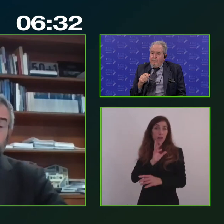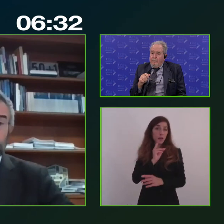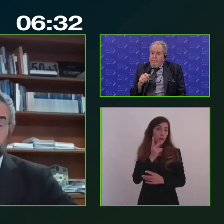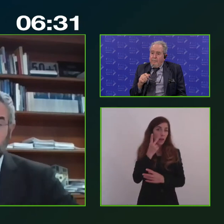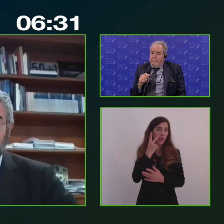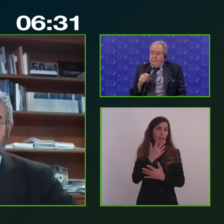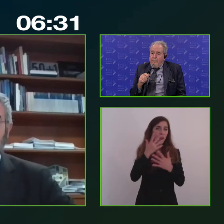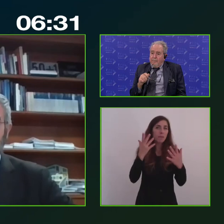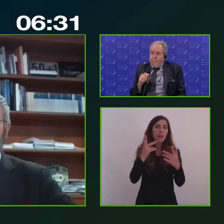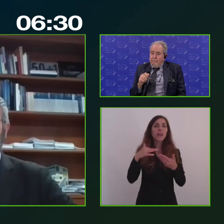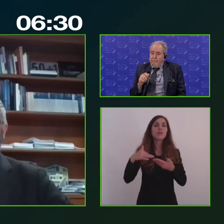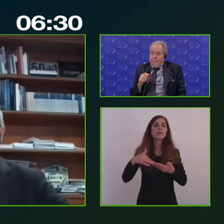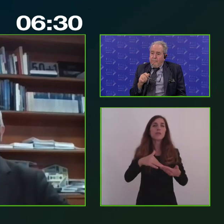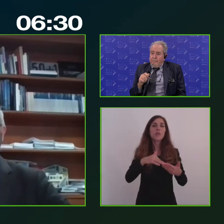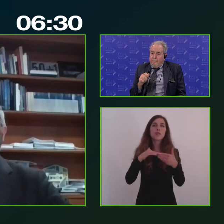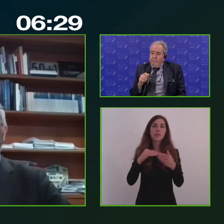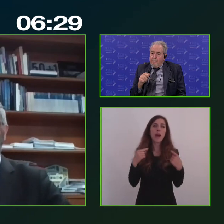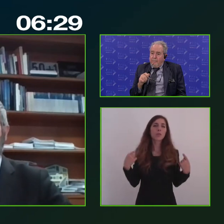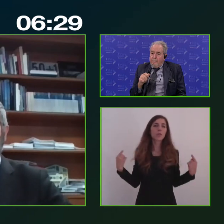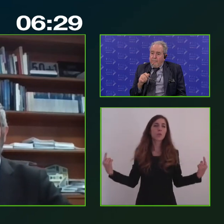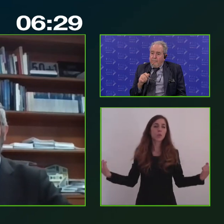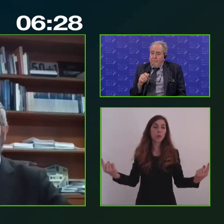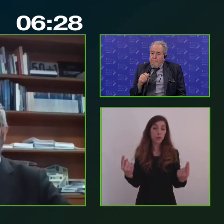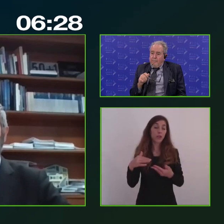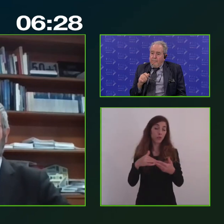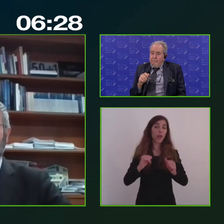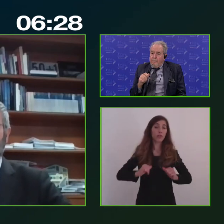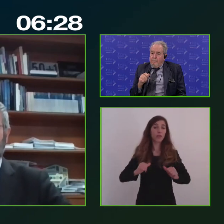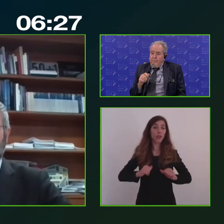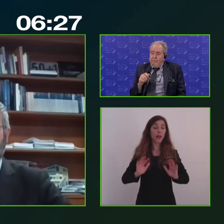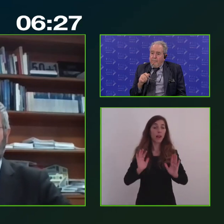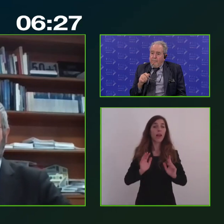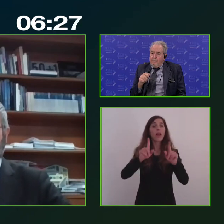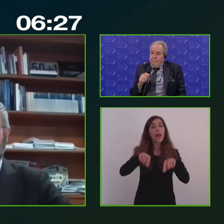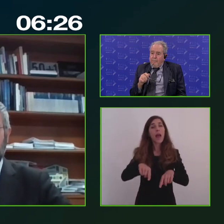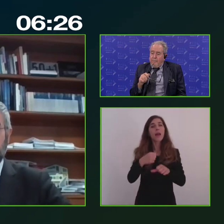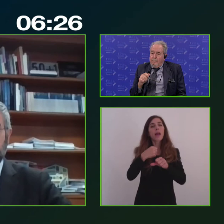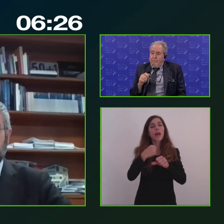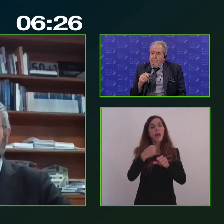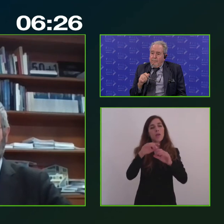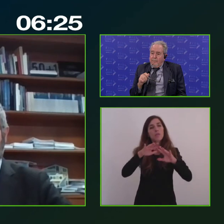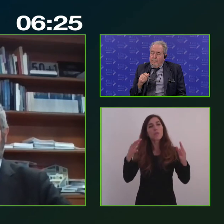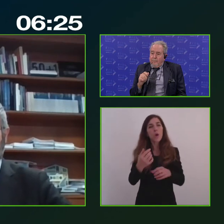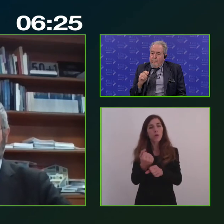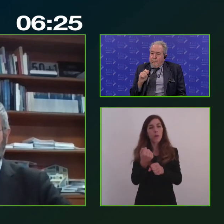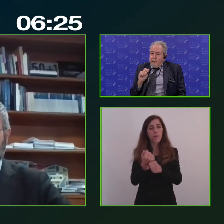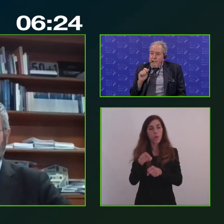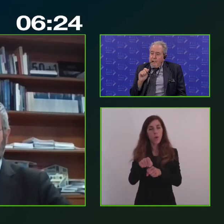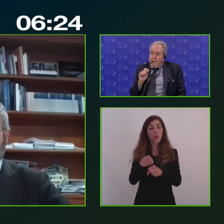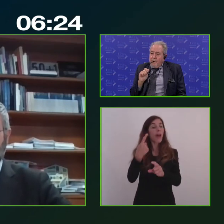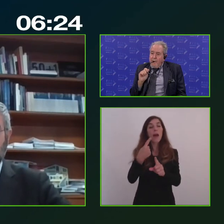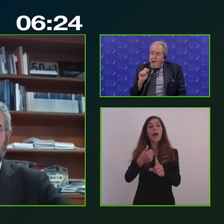tutta la società civile e ovviamente tutto il mondo del lavoro che è il diretto destinatario